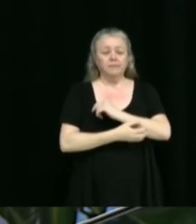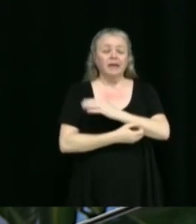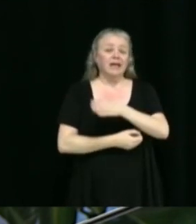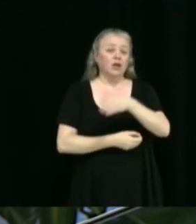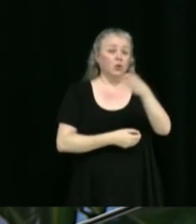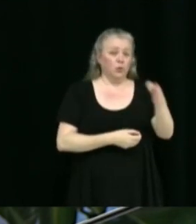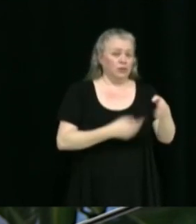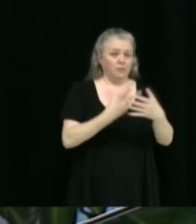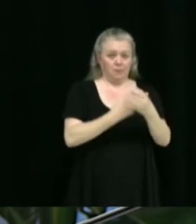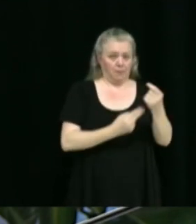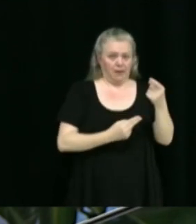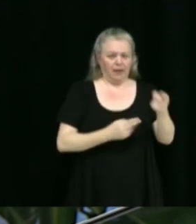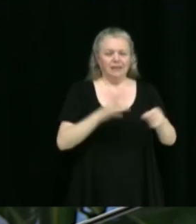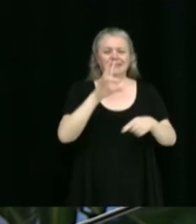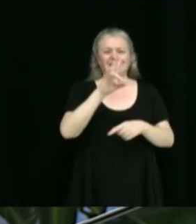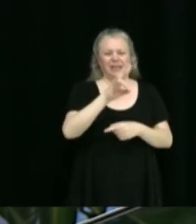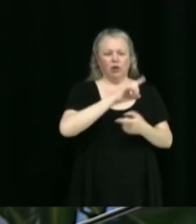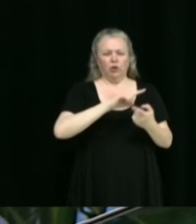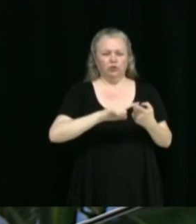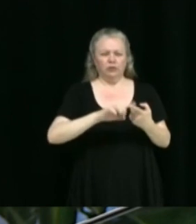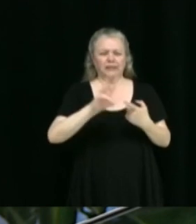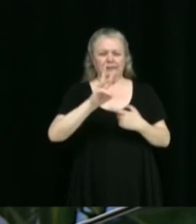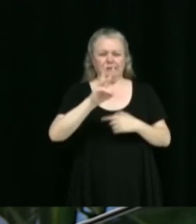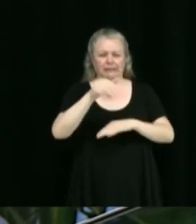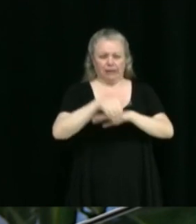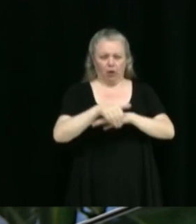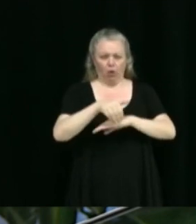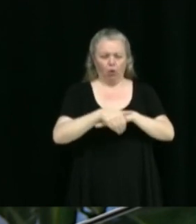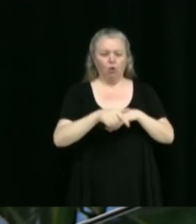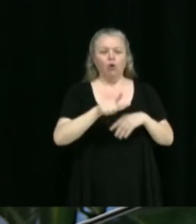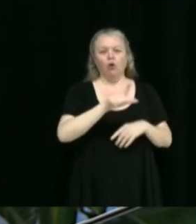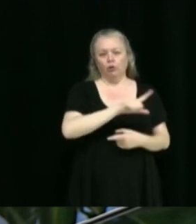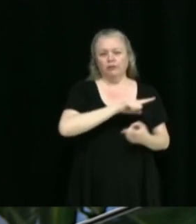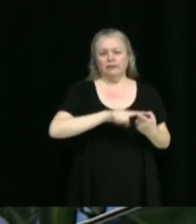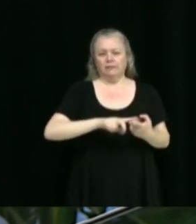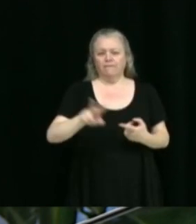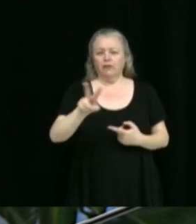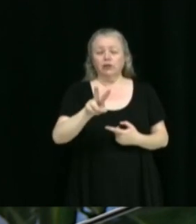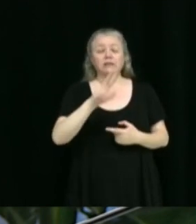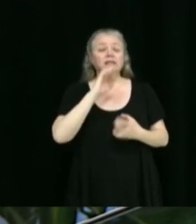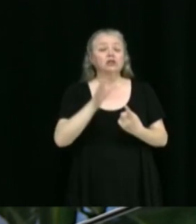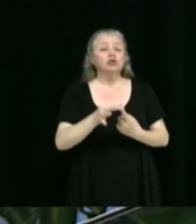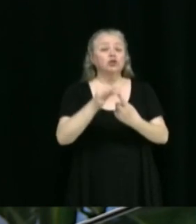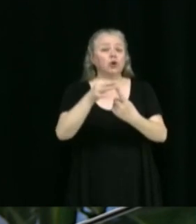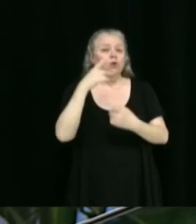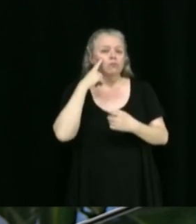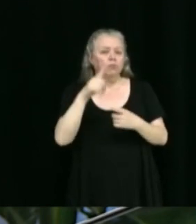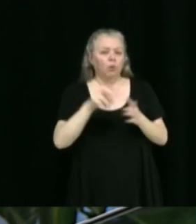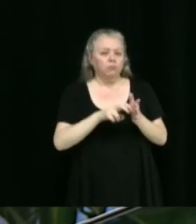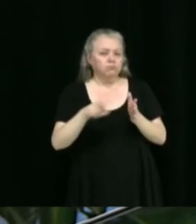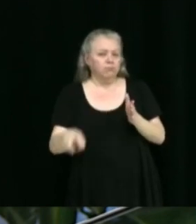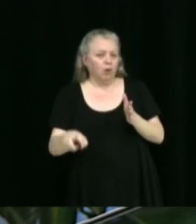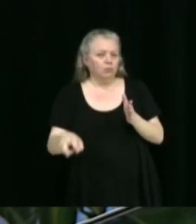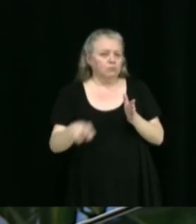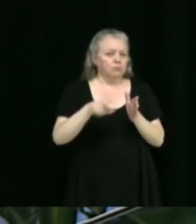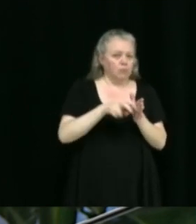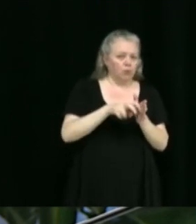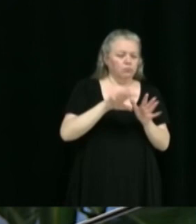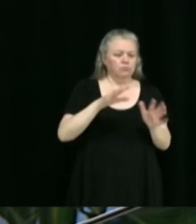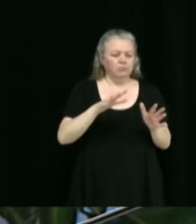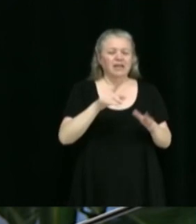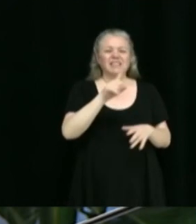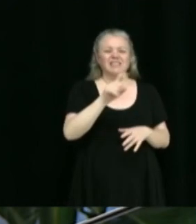de 7 heures à 18 heures du lundi au vendredi excepté pour faire monter ou descendre des personnes à partir d'environ